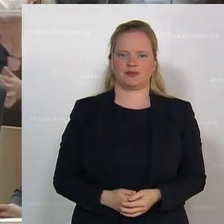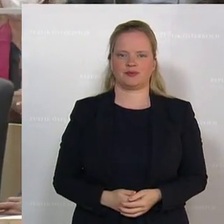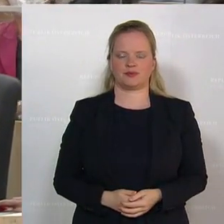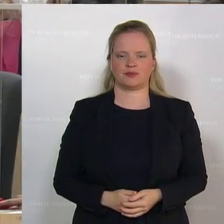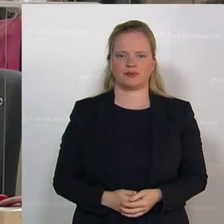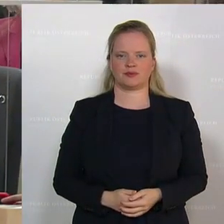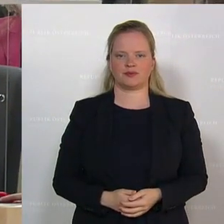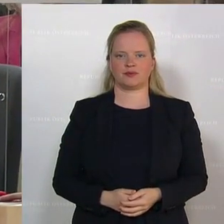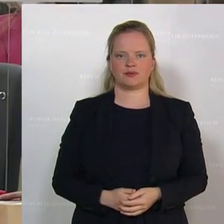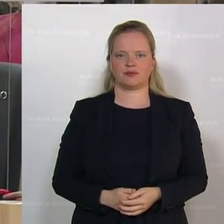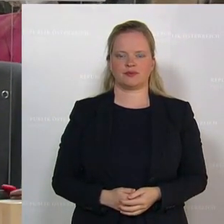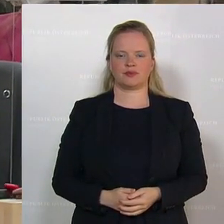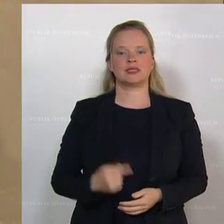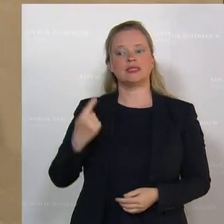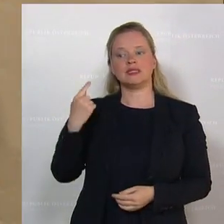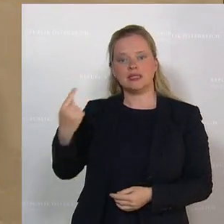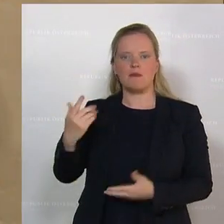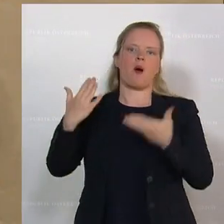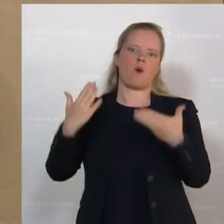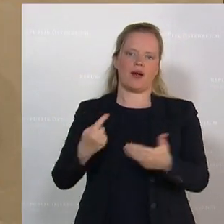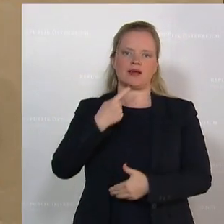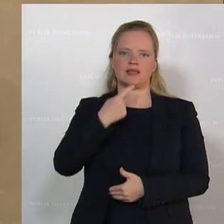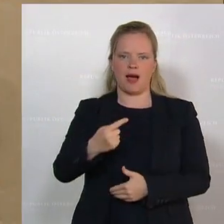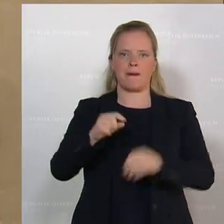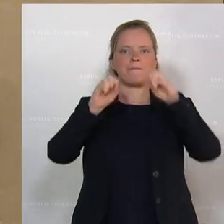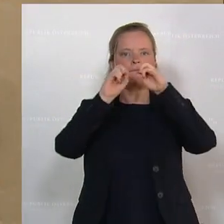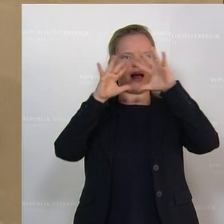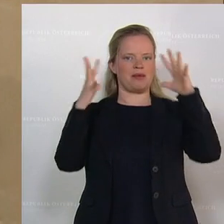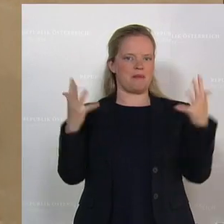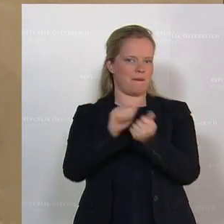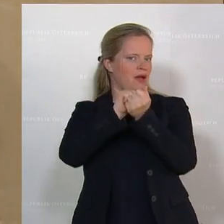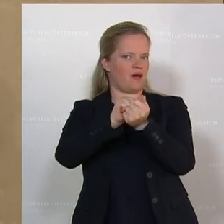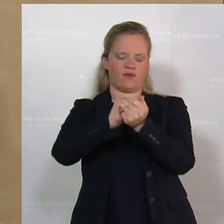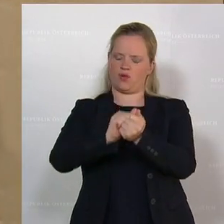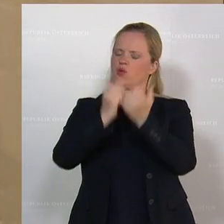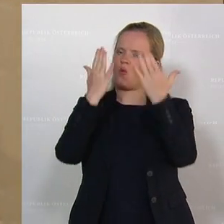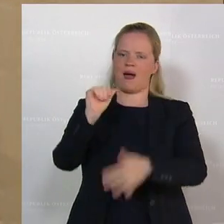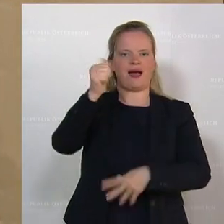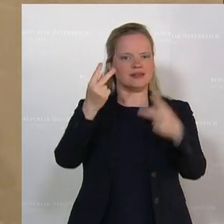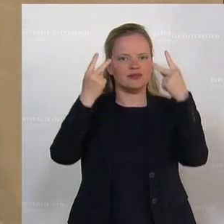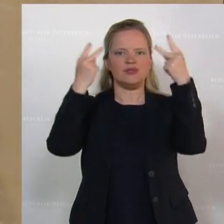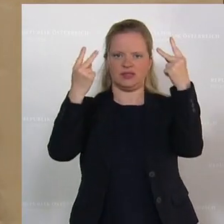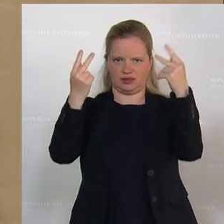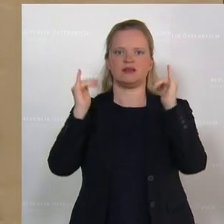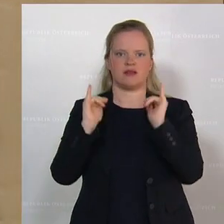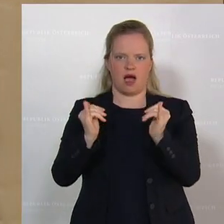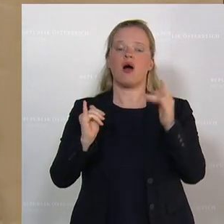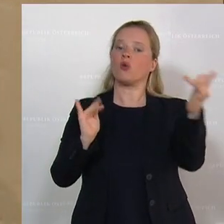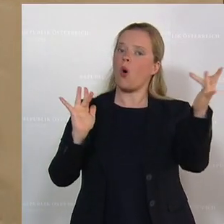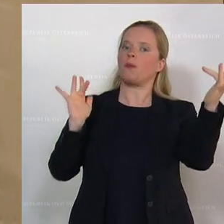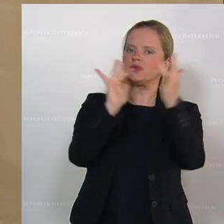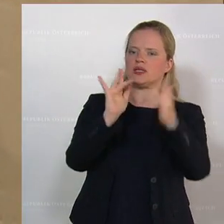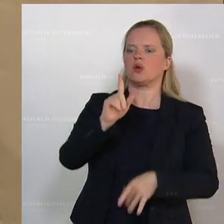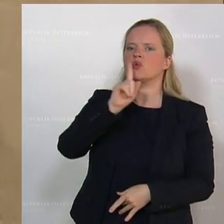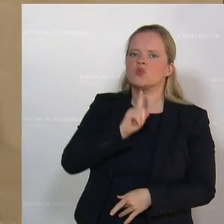Und weil Sie heute sagen, weil Sie heute sagen, die Pandemiebekämpfung ist an erster Stelle und die Opposition hat nichts Besseres zu tun,